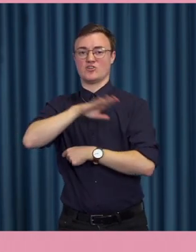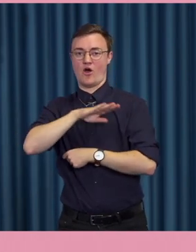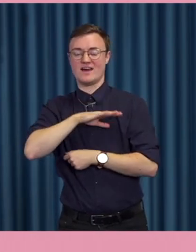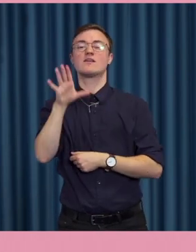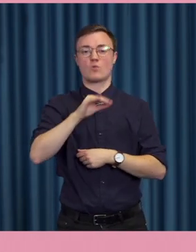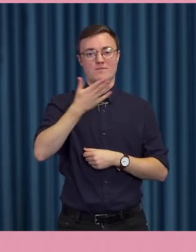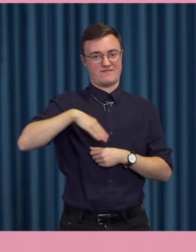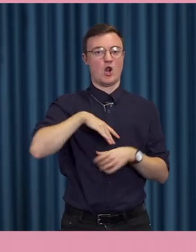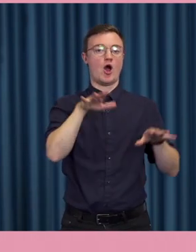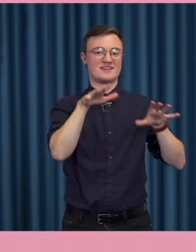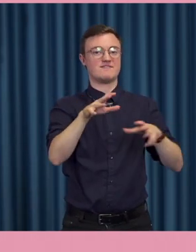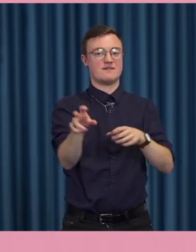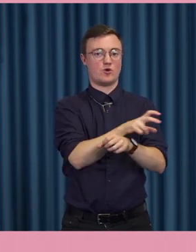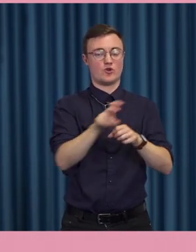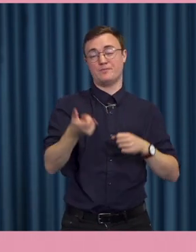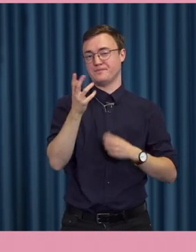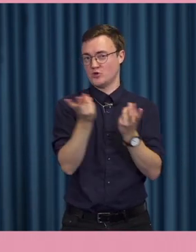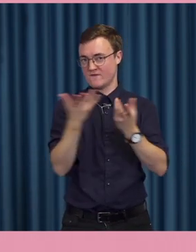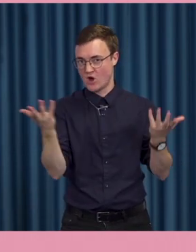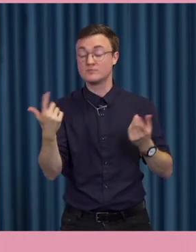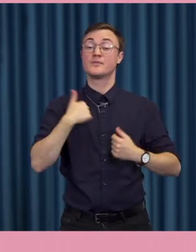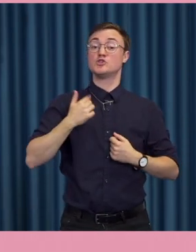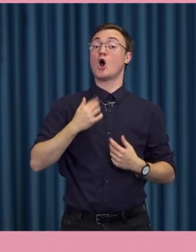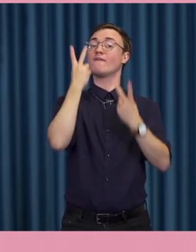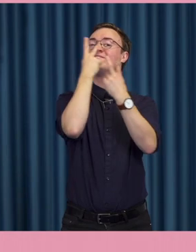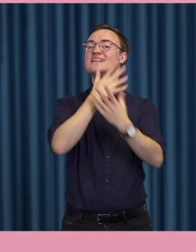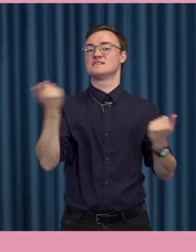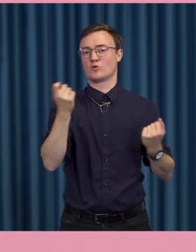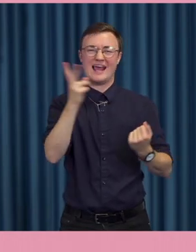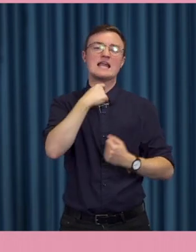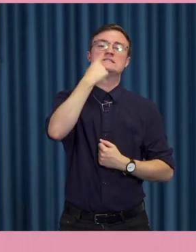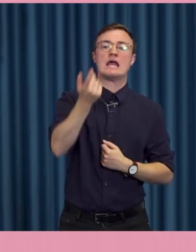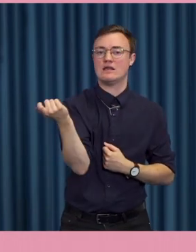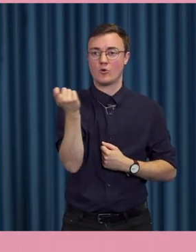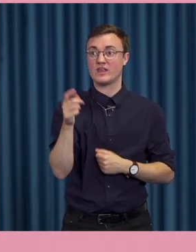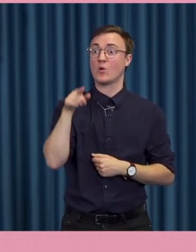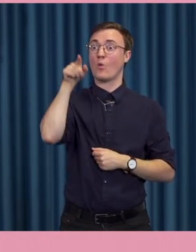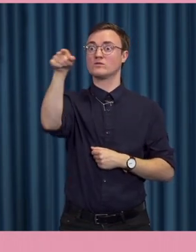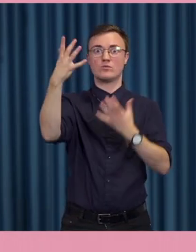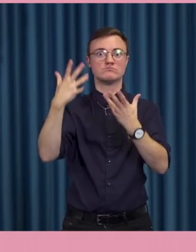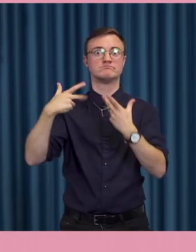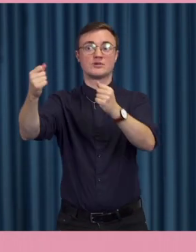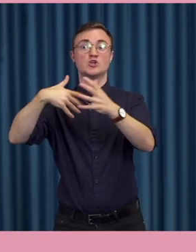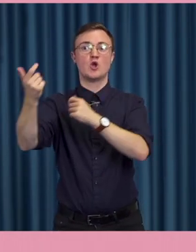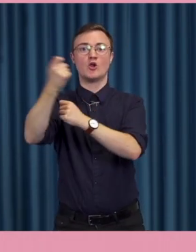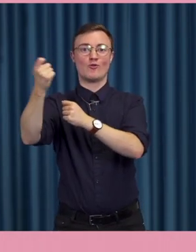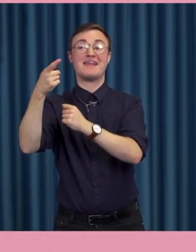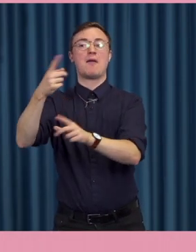säger någonting eller visar någonting eller opinionen visar någonting som får dig att göra någonting som gynnar mig.